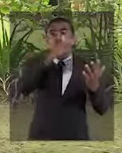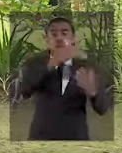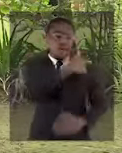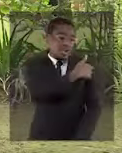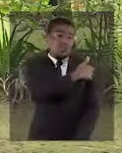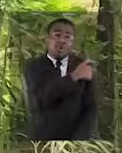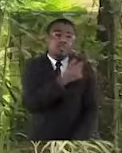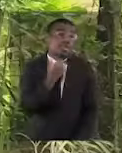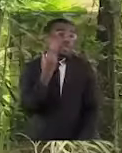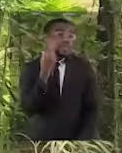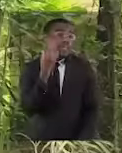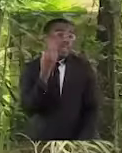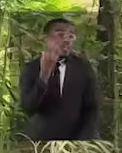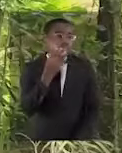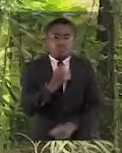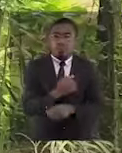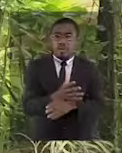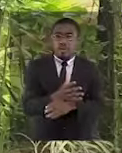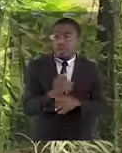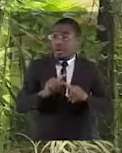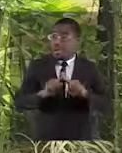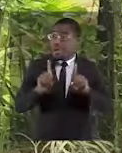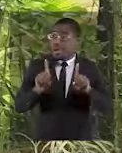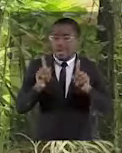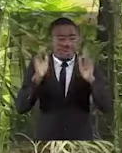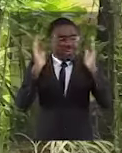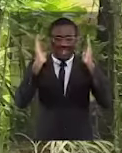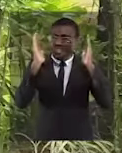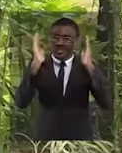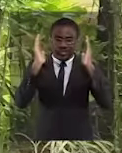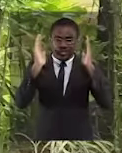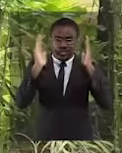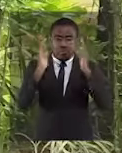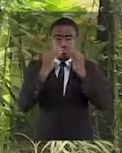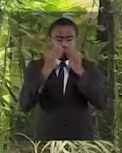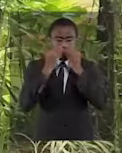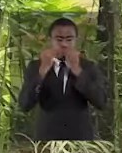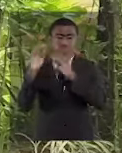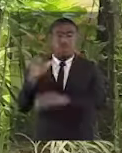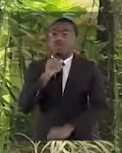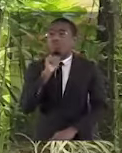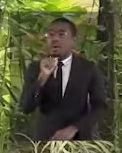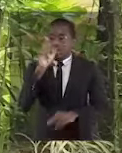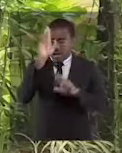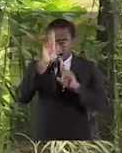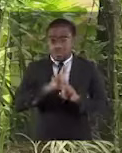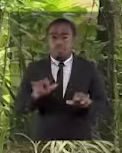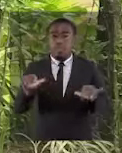prochaine. Pour autant, mes chers compatriotes, nous devons rester prudents,